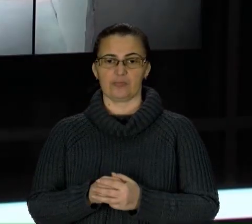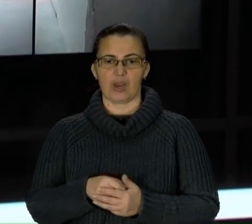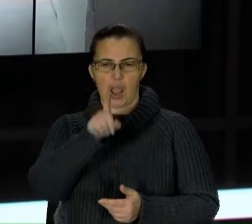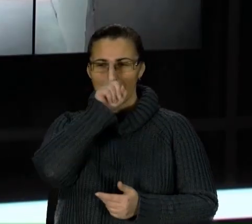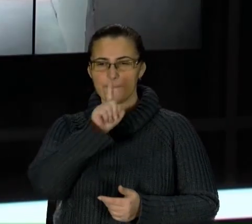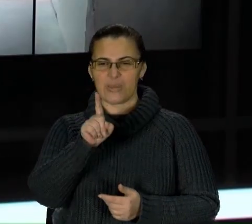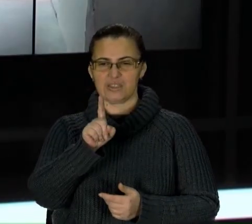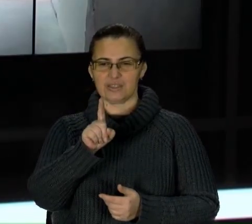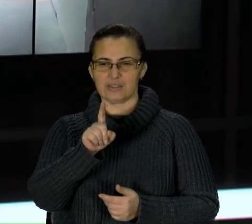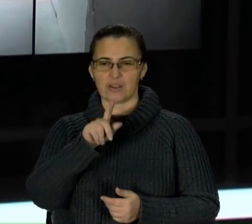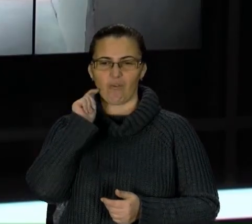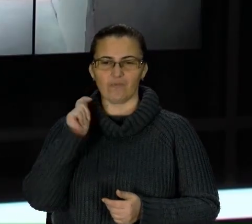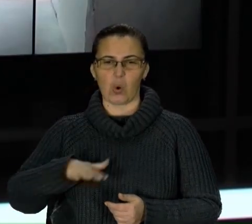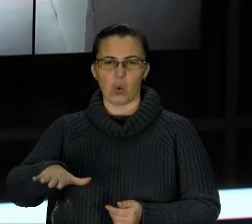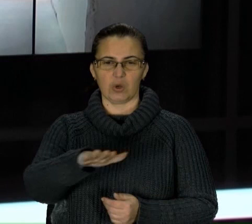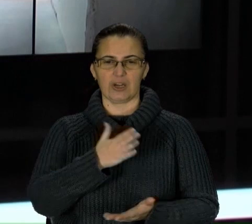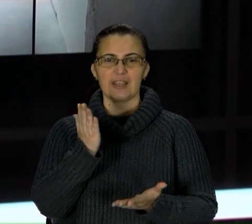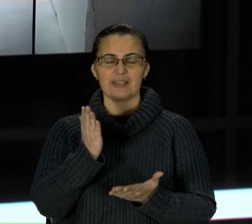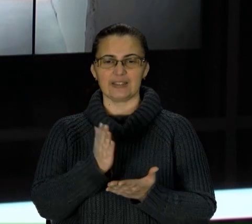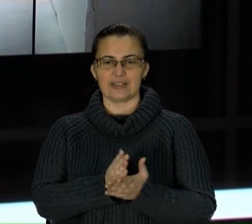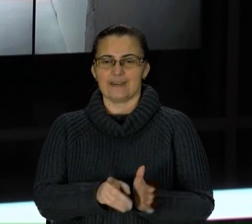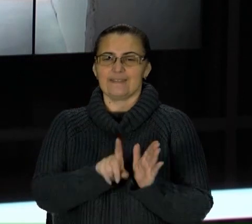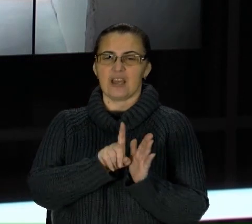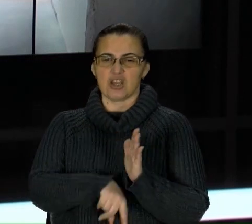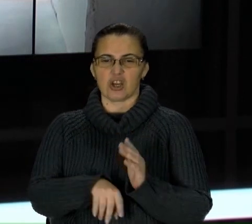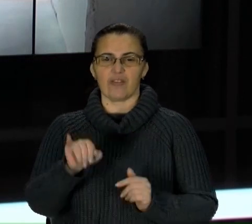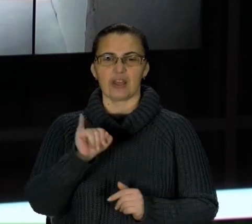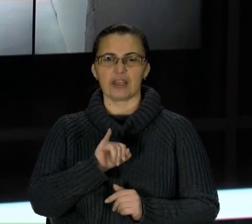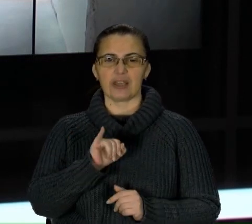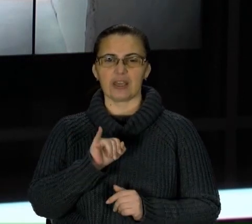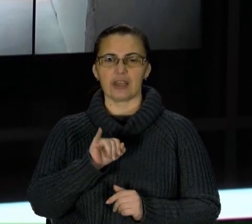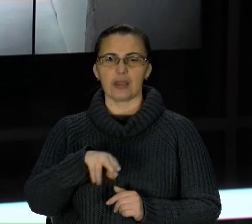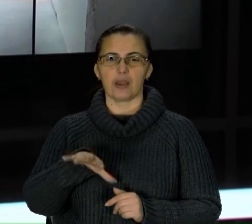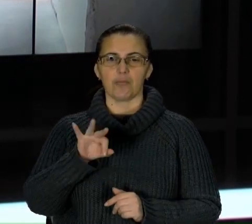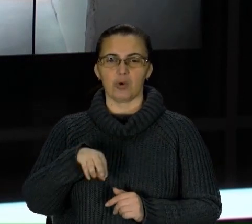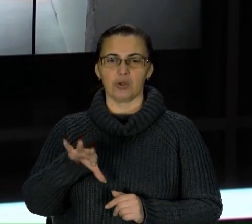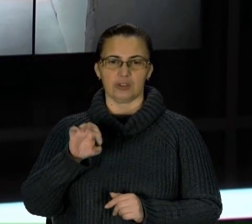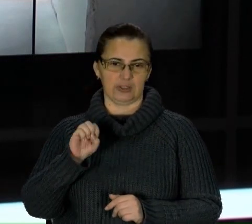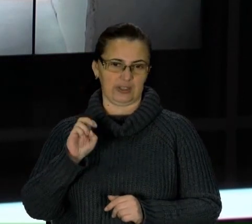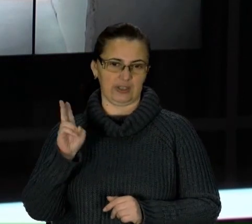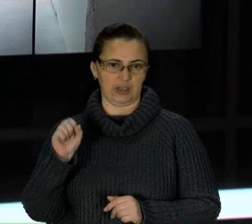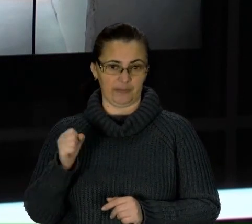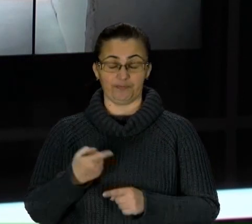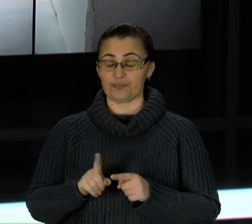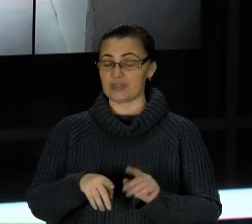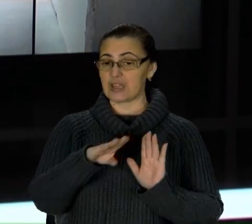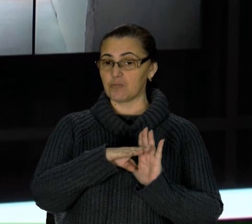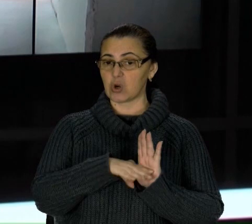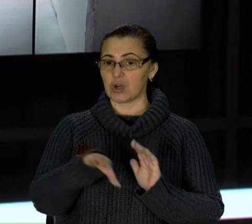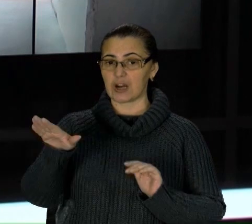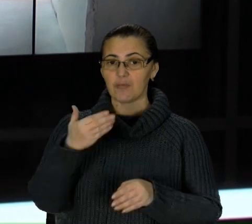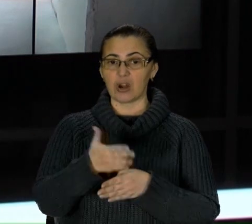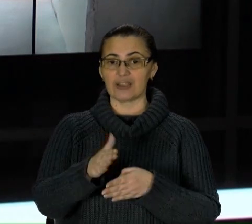Україні діє так звана здешевлена іпотека. Крок до мрії про власні квадрати. Це програма кредитів на